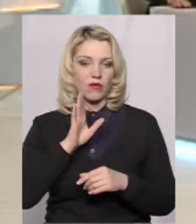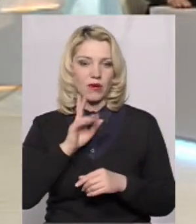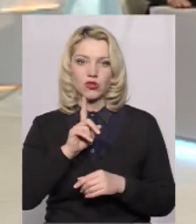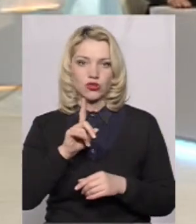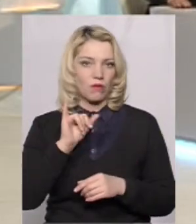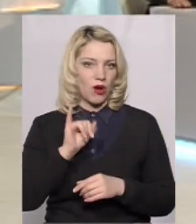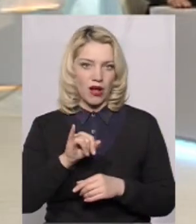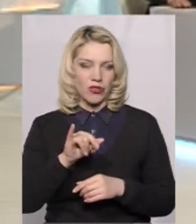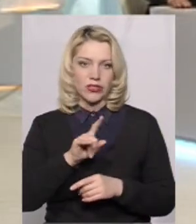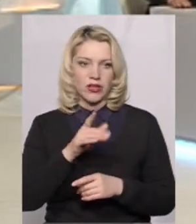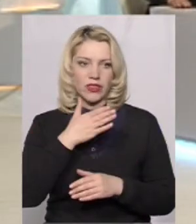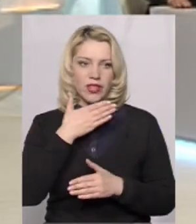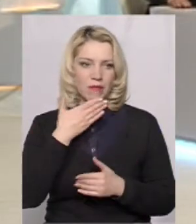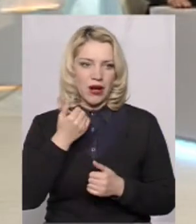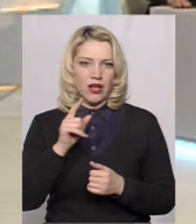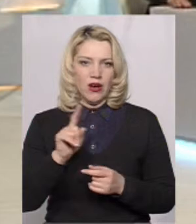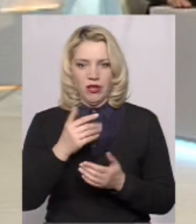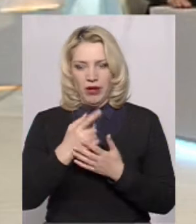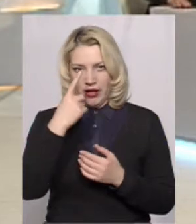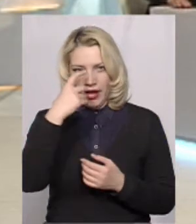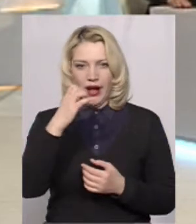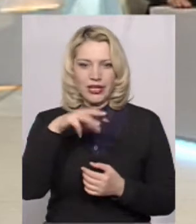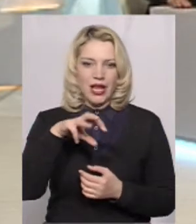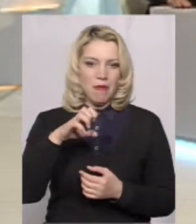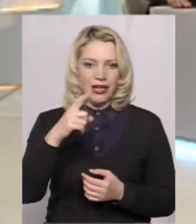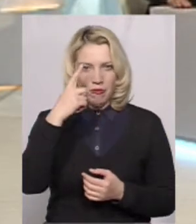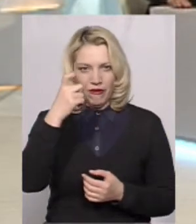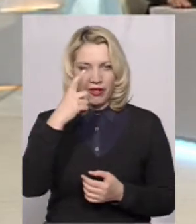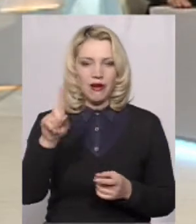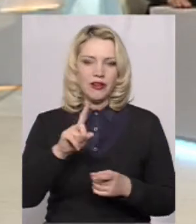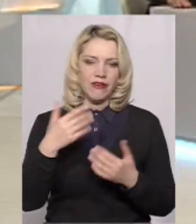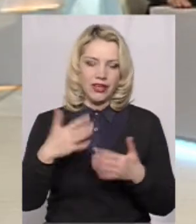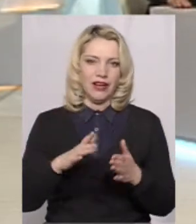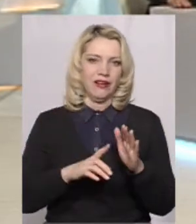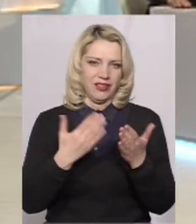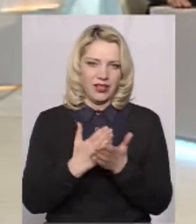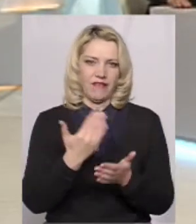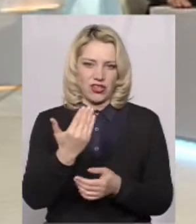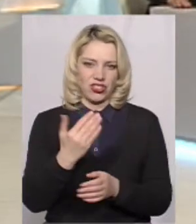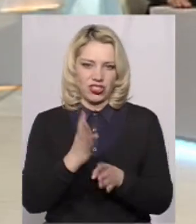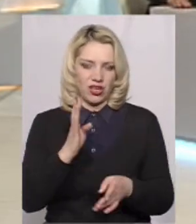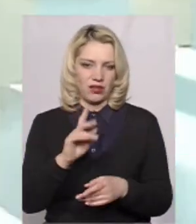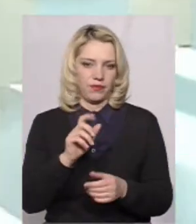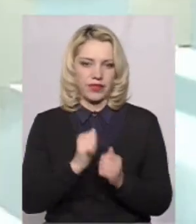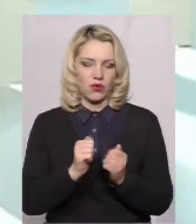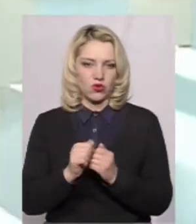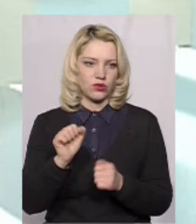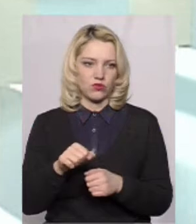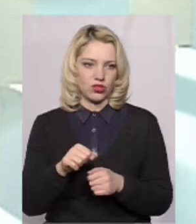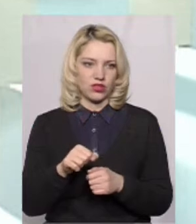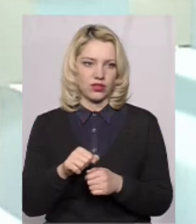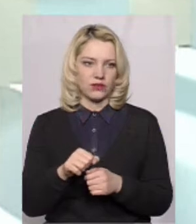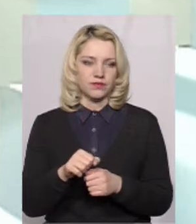досить погано, що немає хоча б якогось смс, повідомлення, що надійшла черга, тому що не кожен може в даний момент